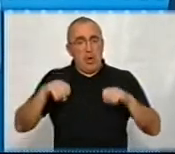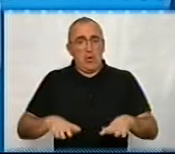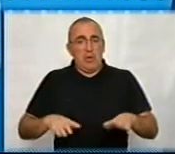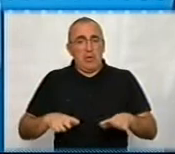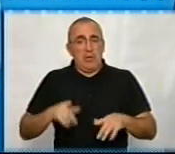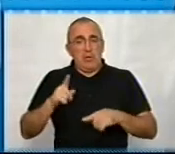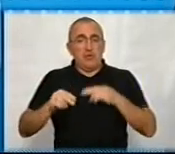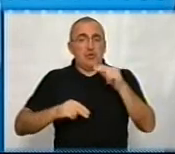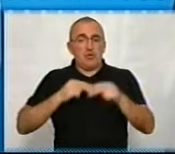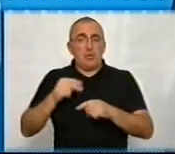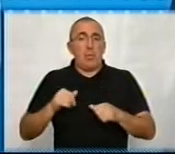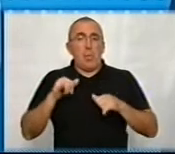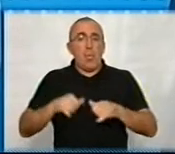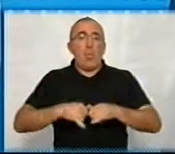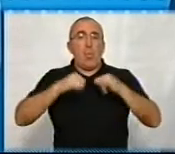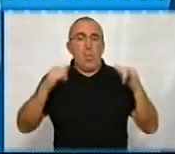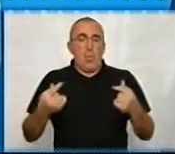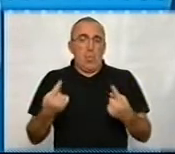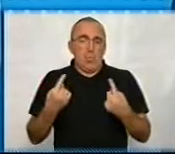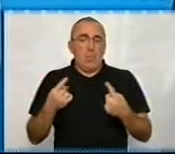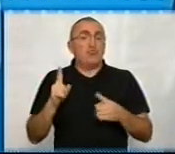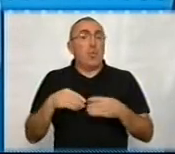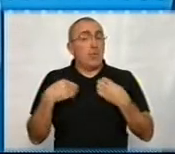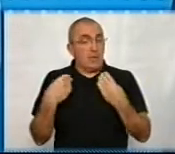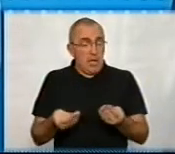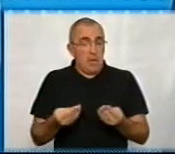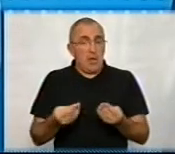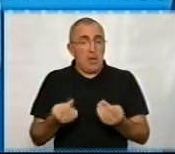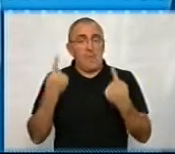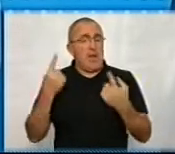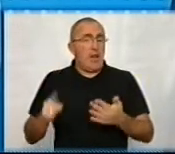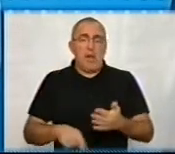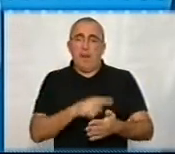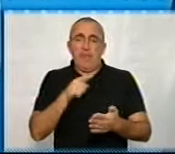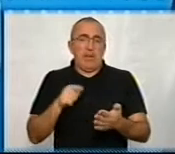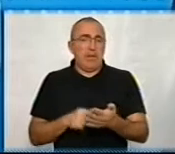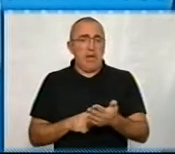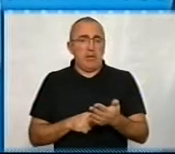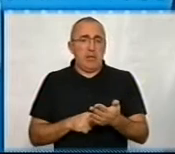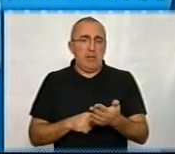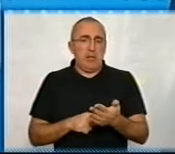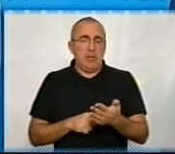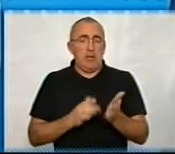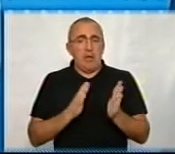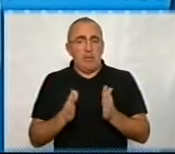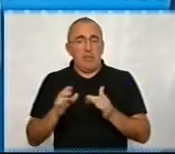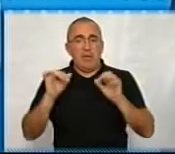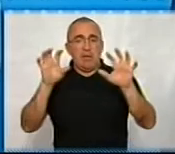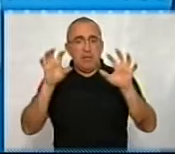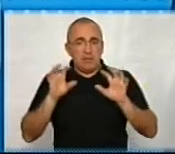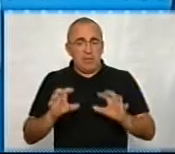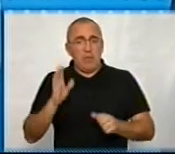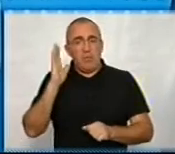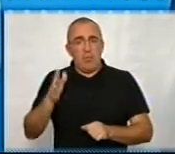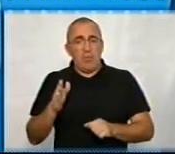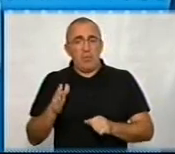йти через укрупнення. Що це дасть? Велике питання. Ну, порядок і законність будуть